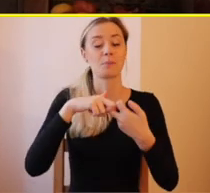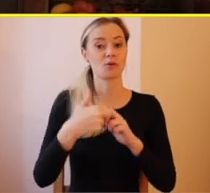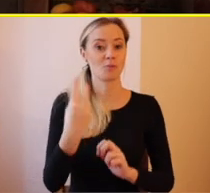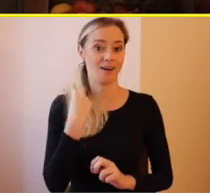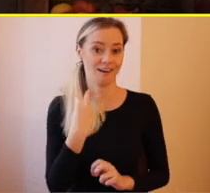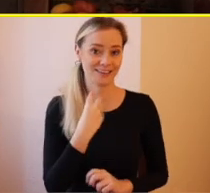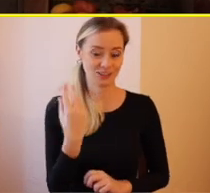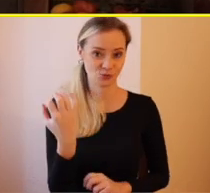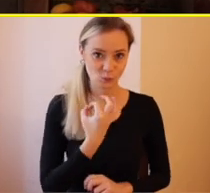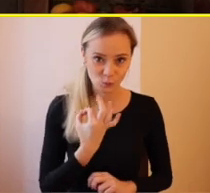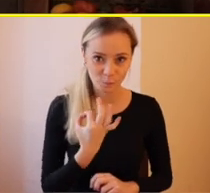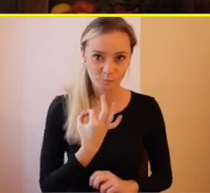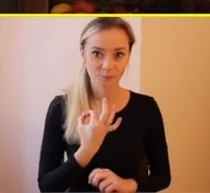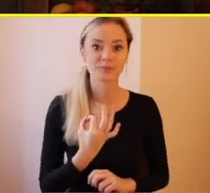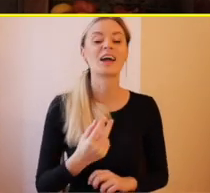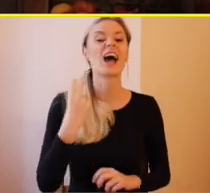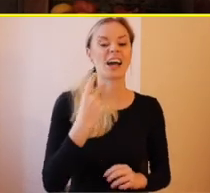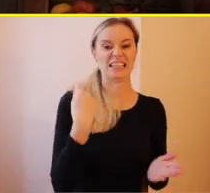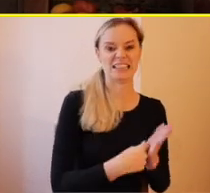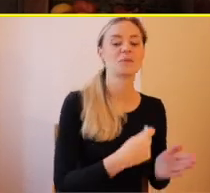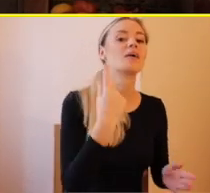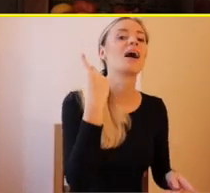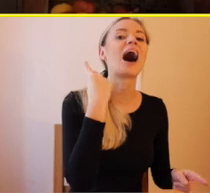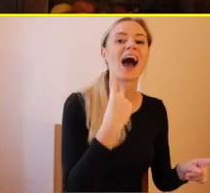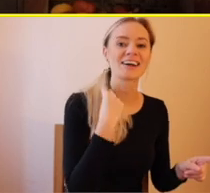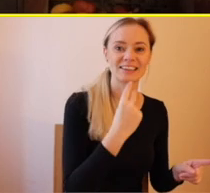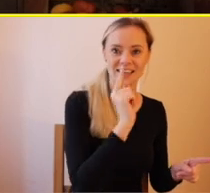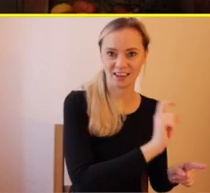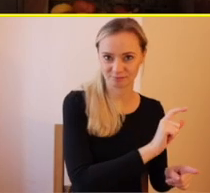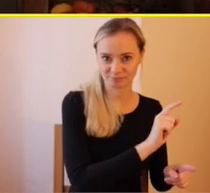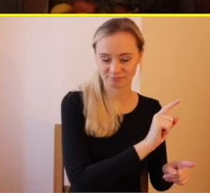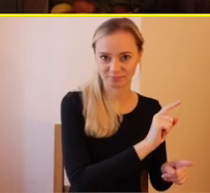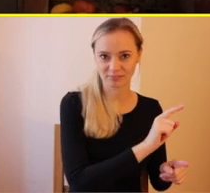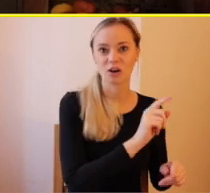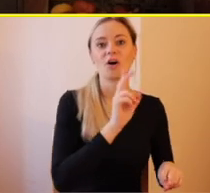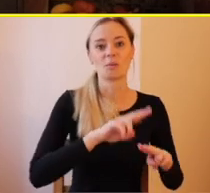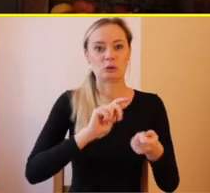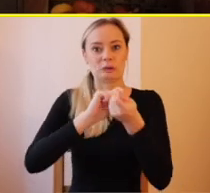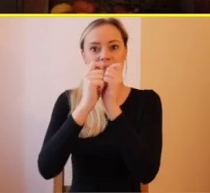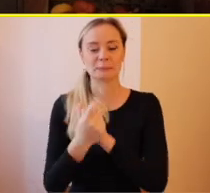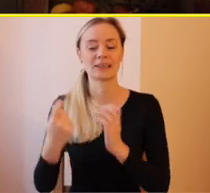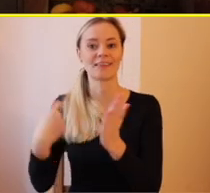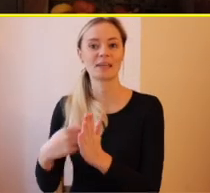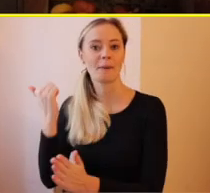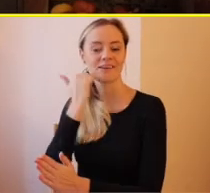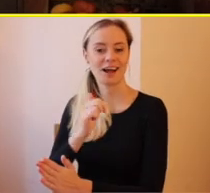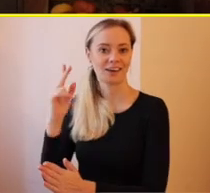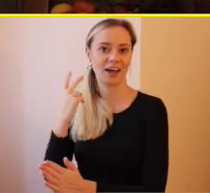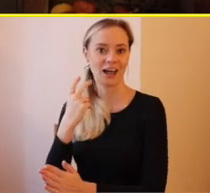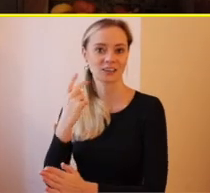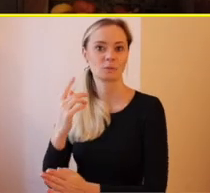v tom slova zmysle, že moja angličtina bola British English, takže na základe toho som sa potom hneď zapísala na